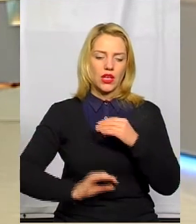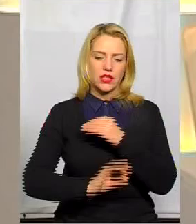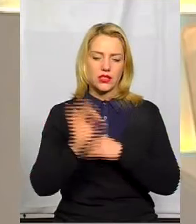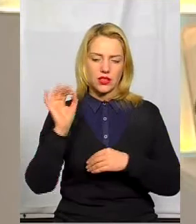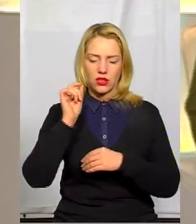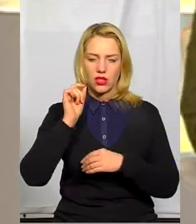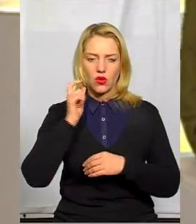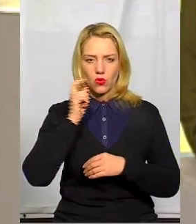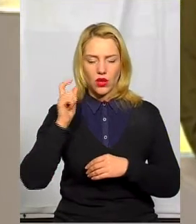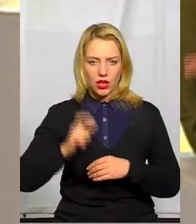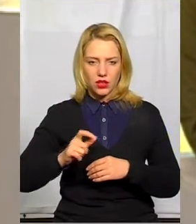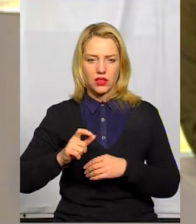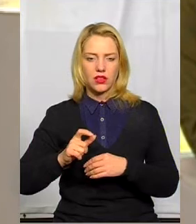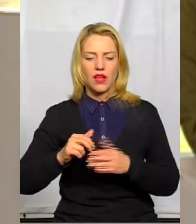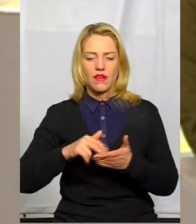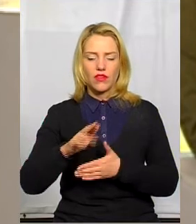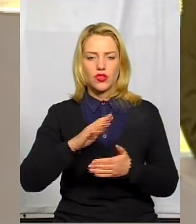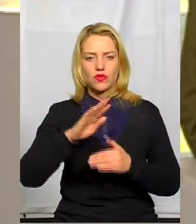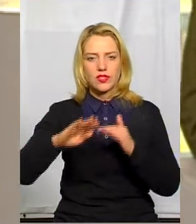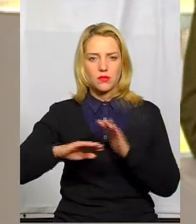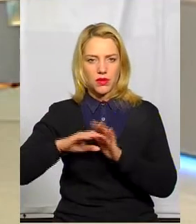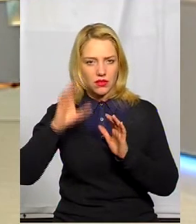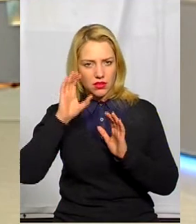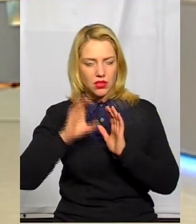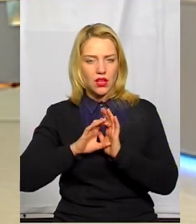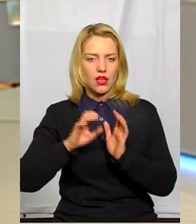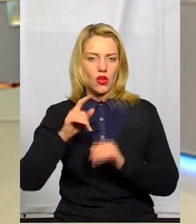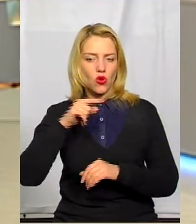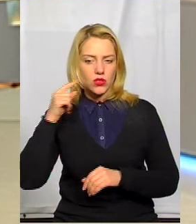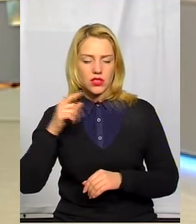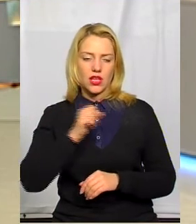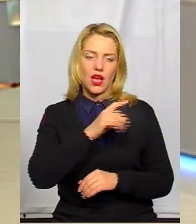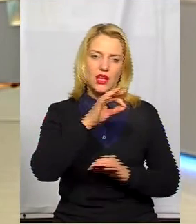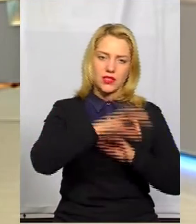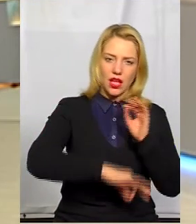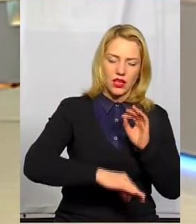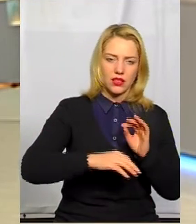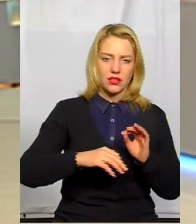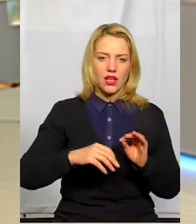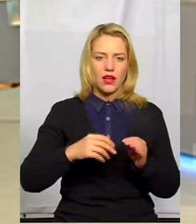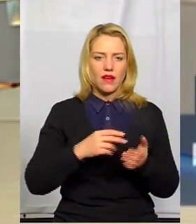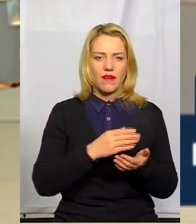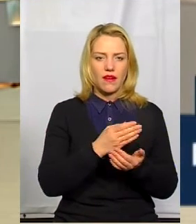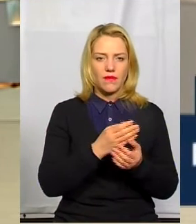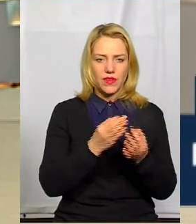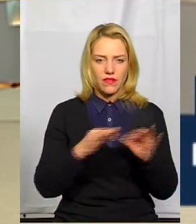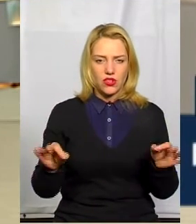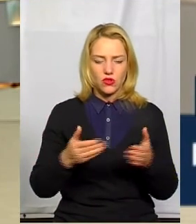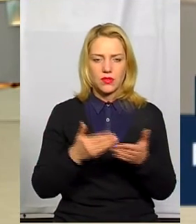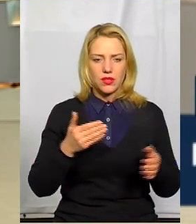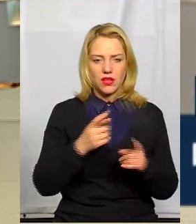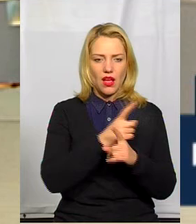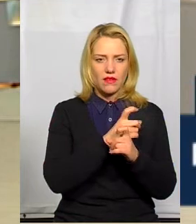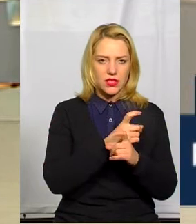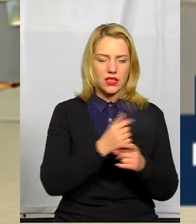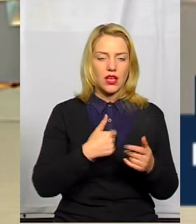-під Російської імперії, Захід, відповідно, з-під Австро-Угорської, і, напевно ж, можемо припустити, що свої такі